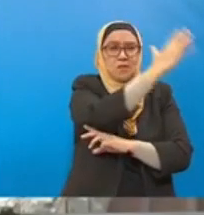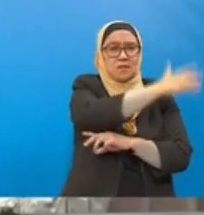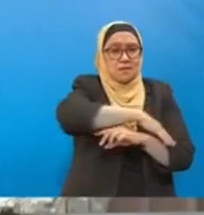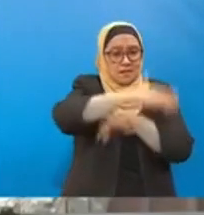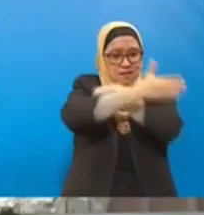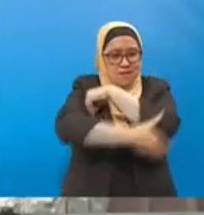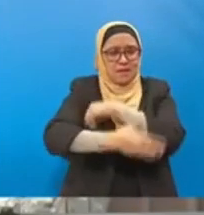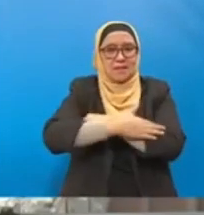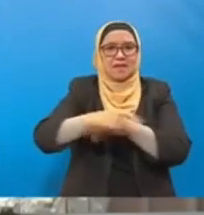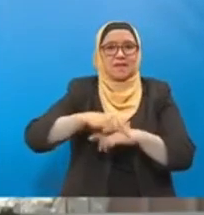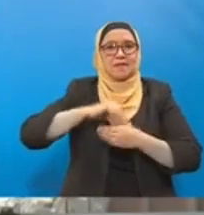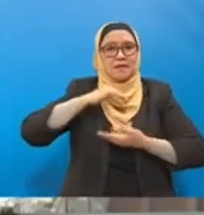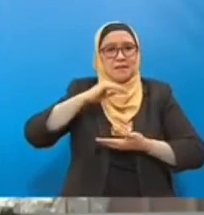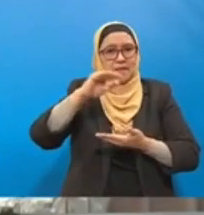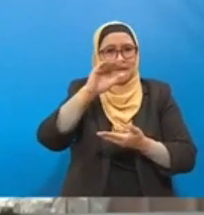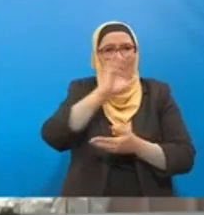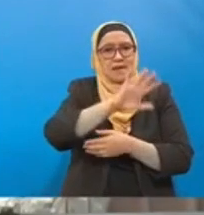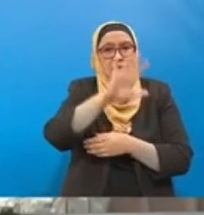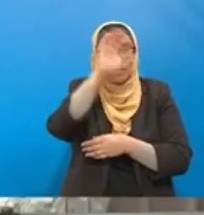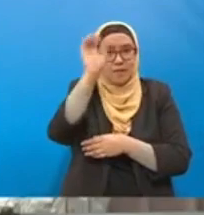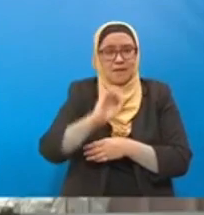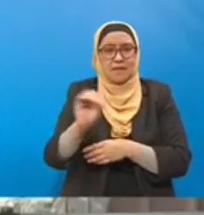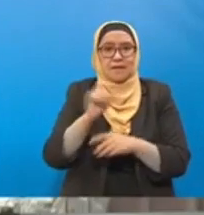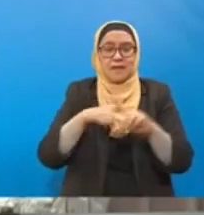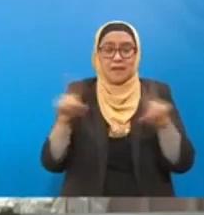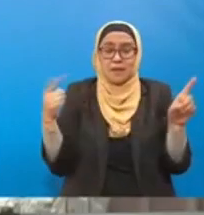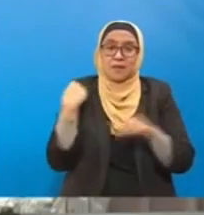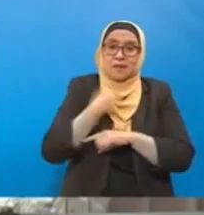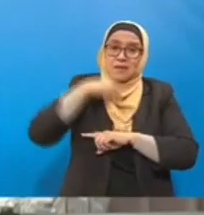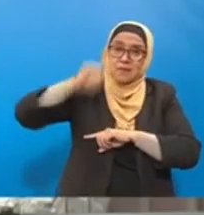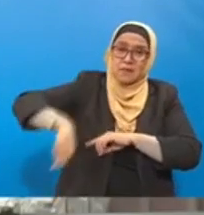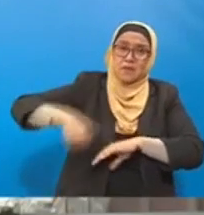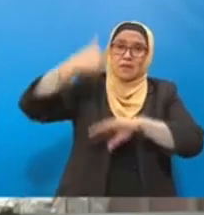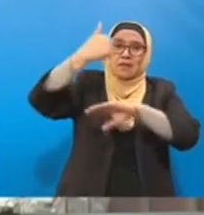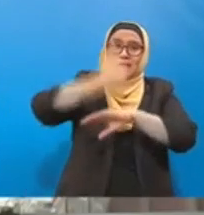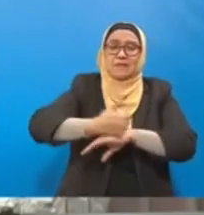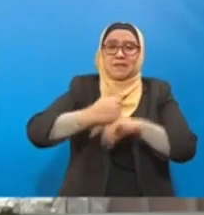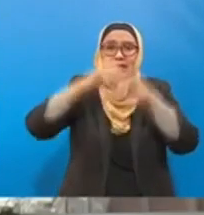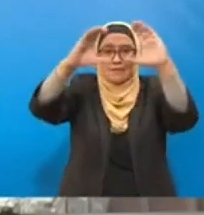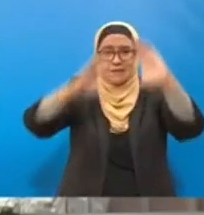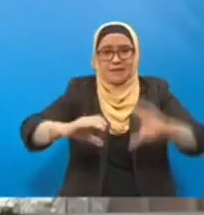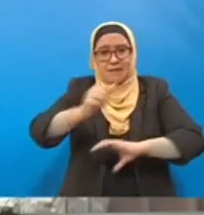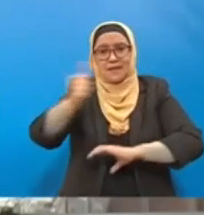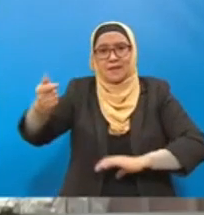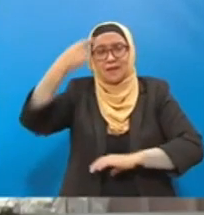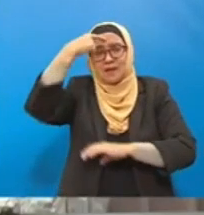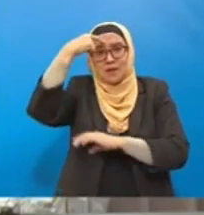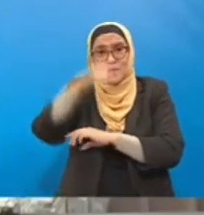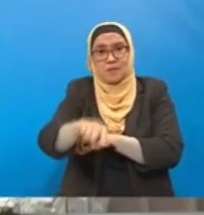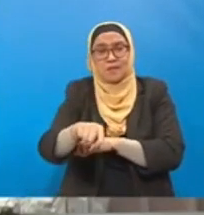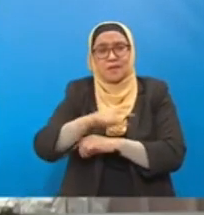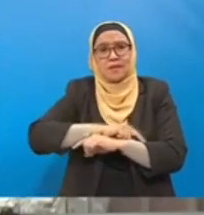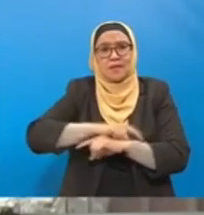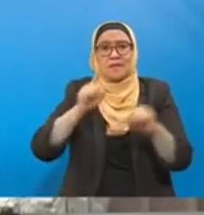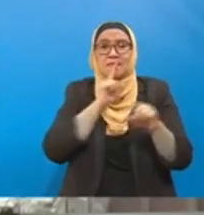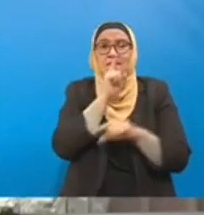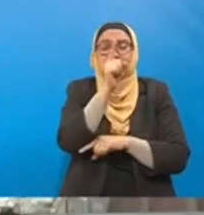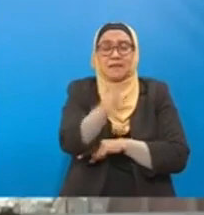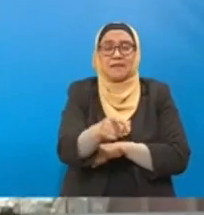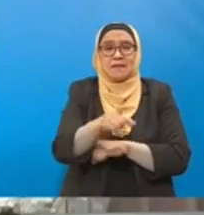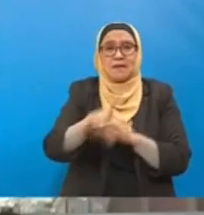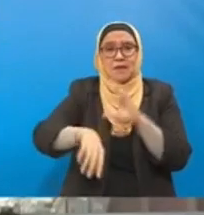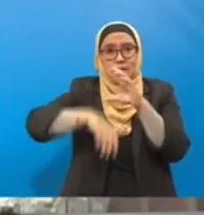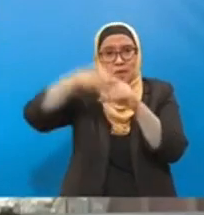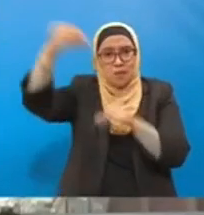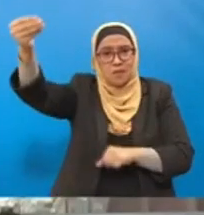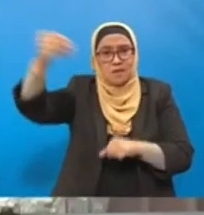walaupun kita perlu bangunkan mekanisme untuk perkapa lain supaya pengeluaran karbon kita dapat kita